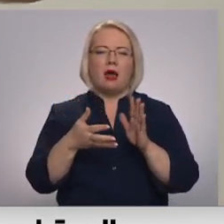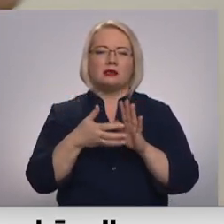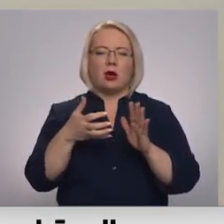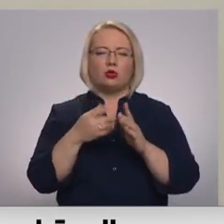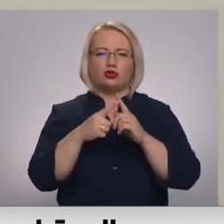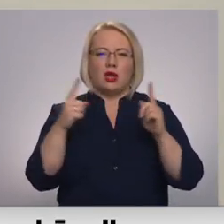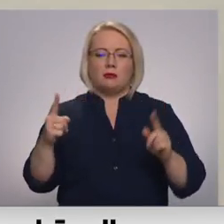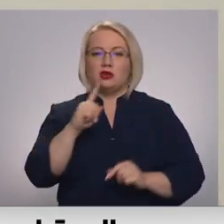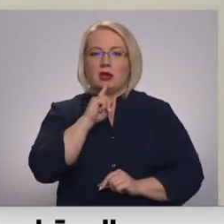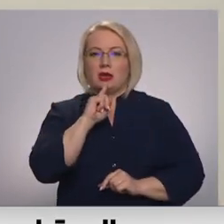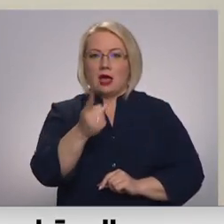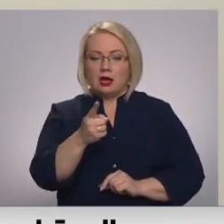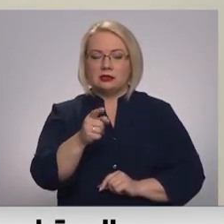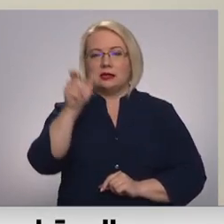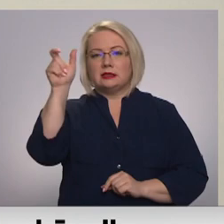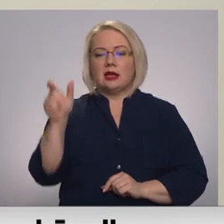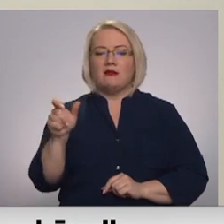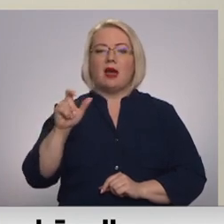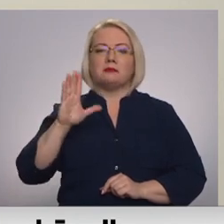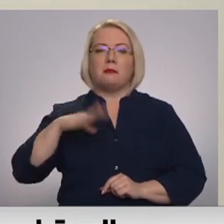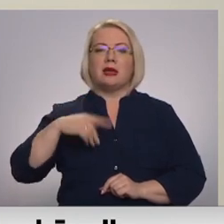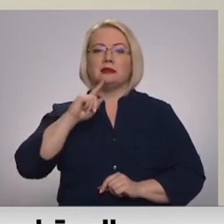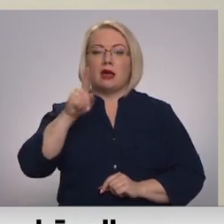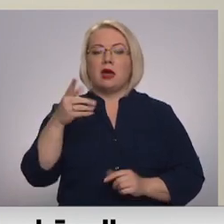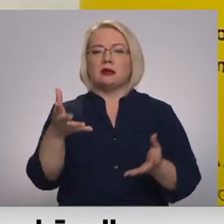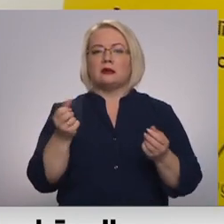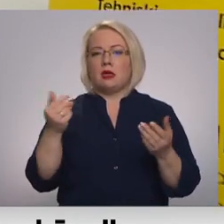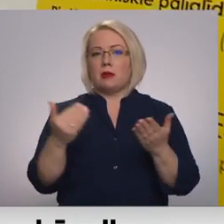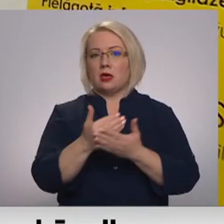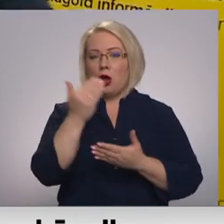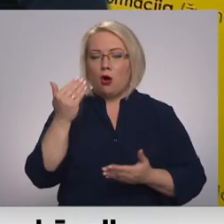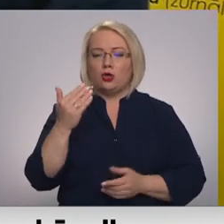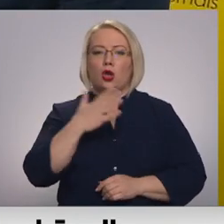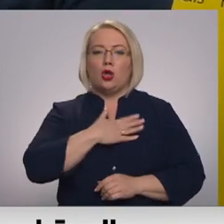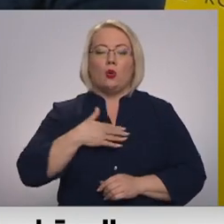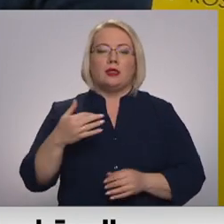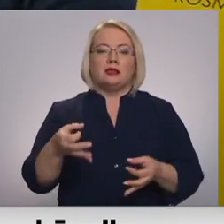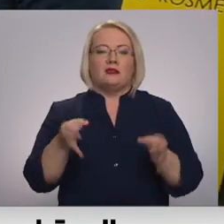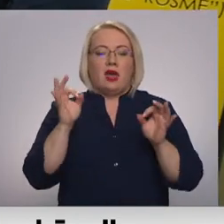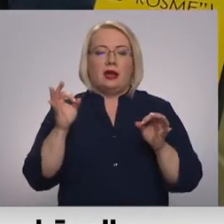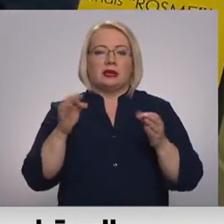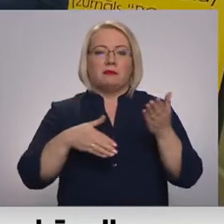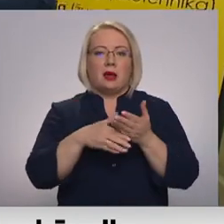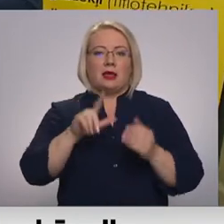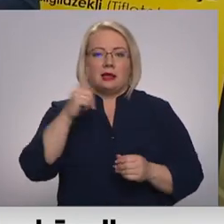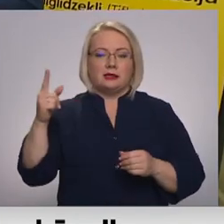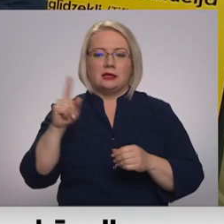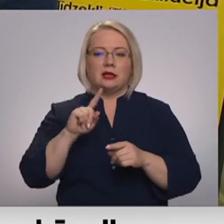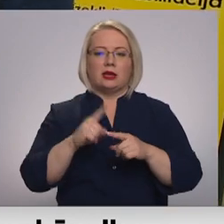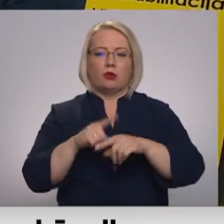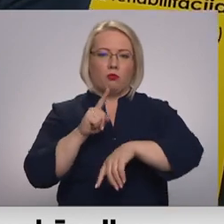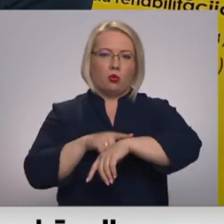Ja persona saņem pie mums spieķi, pēc gada jau viņš var saņemt jaunu palīga līdzekļi. Ļoti noteikti svarīgs palīga līdzekļis ir plūkstenis.